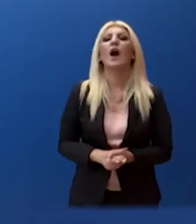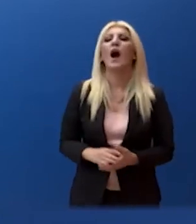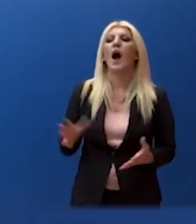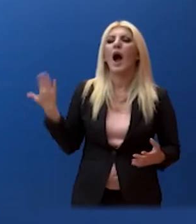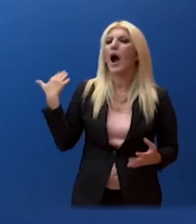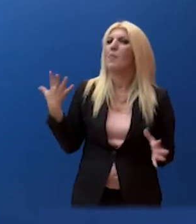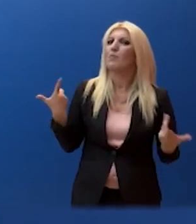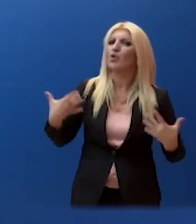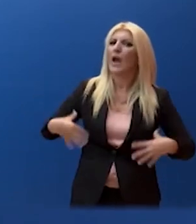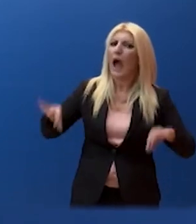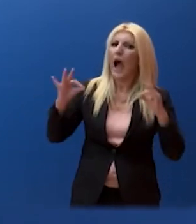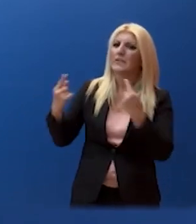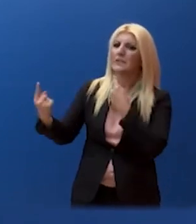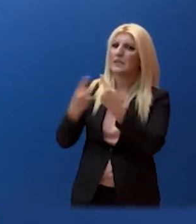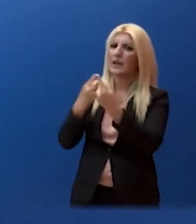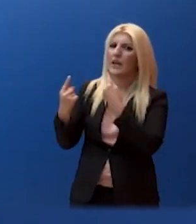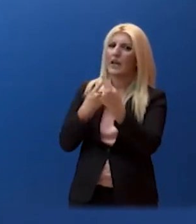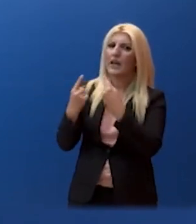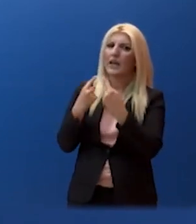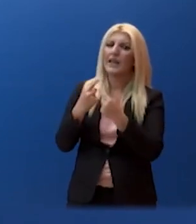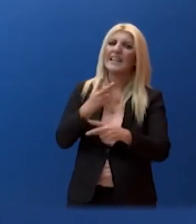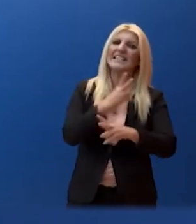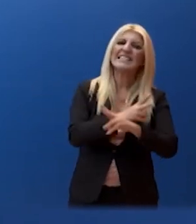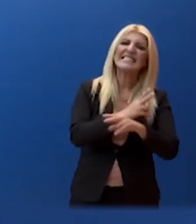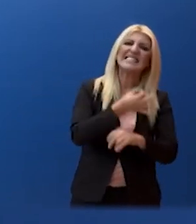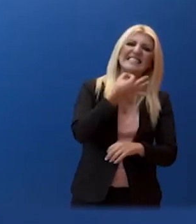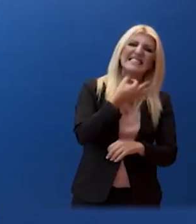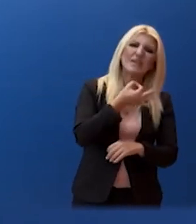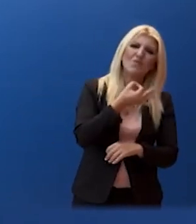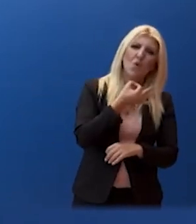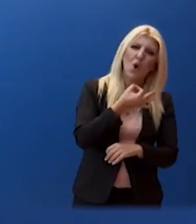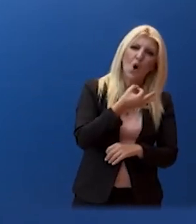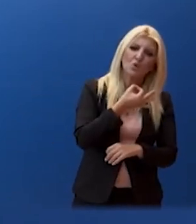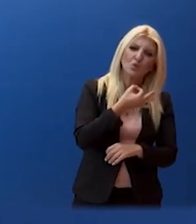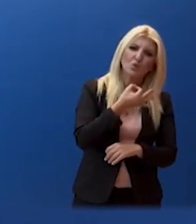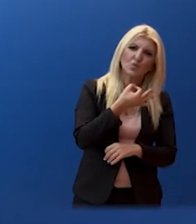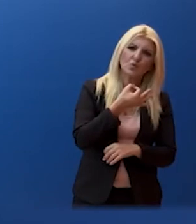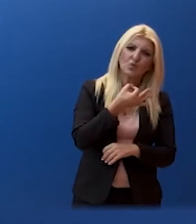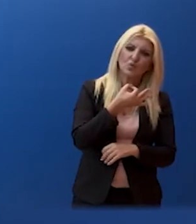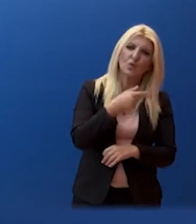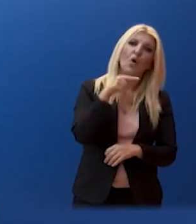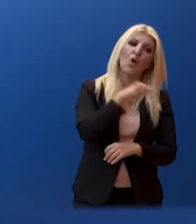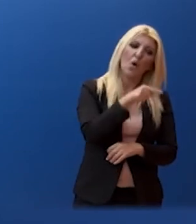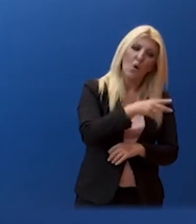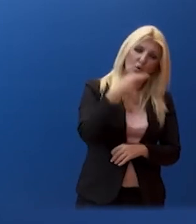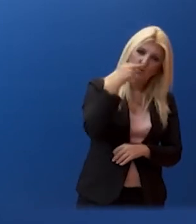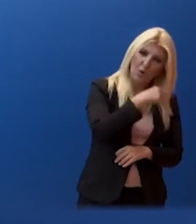η γραμμή επικοινωνίας μεταξύ των συμβούλων των δύο ηγετών, όπως ανέφερε χθες ο κύριος Μητσοτάκης,